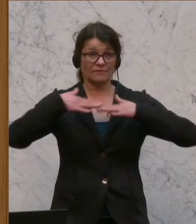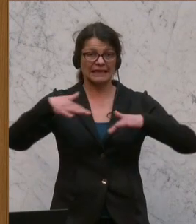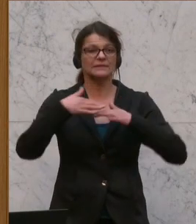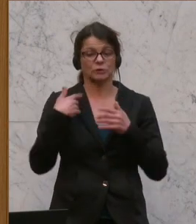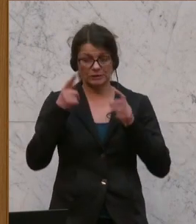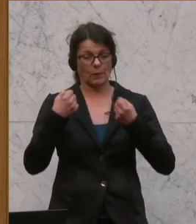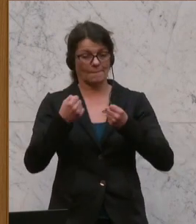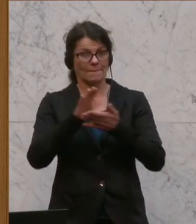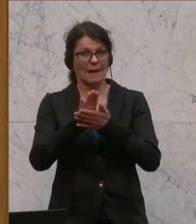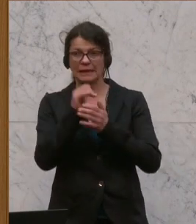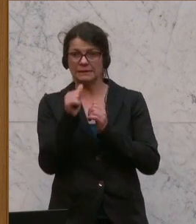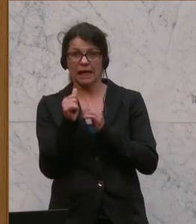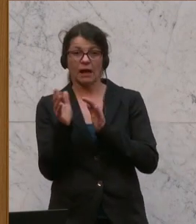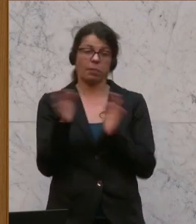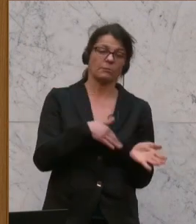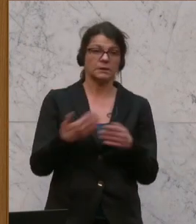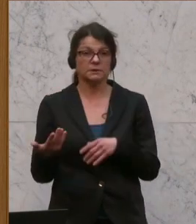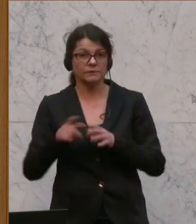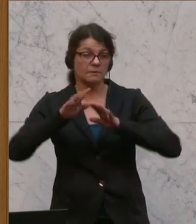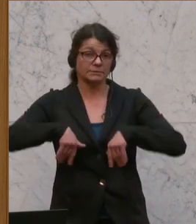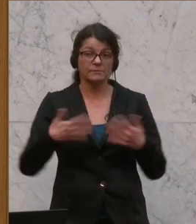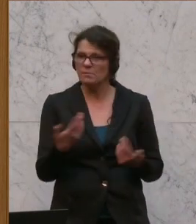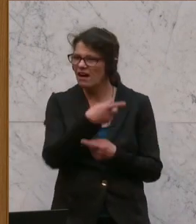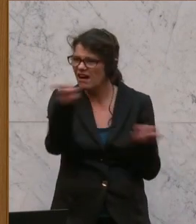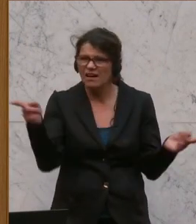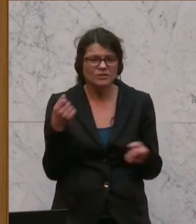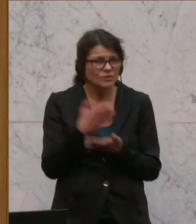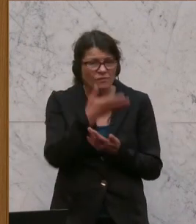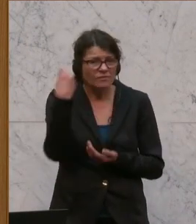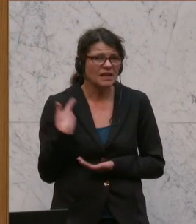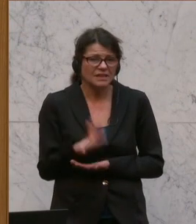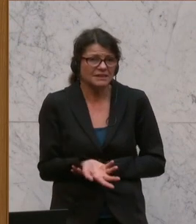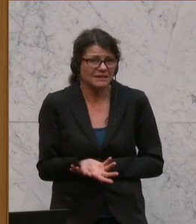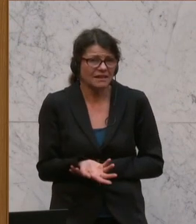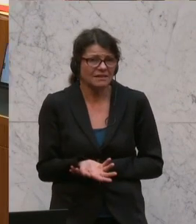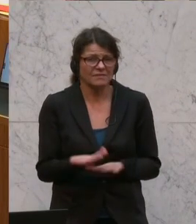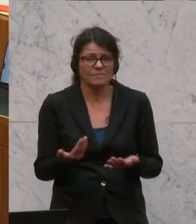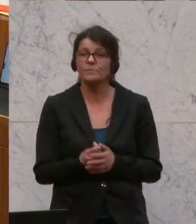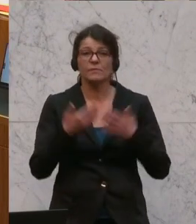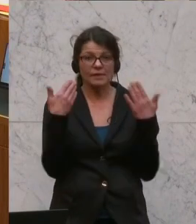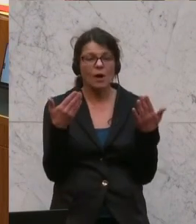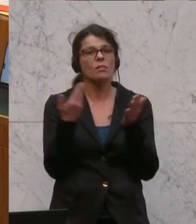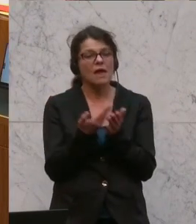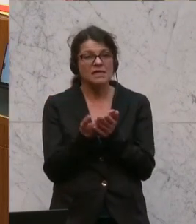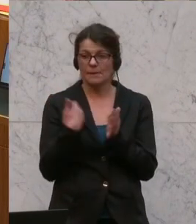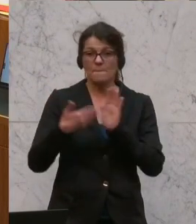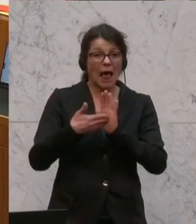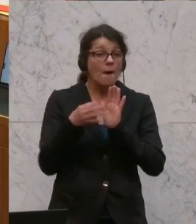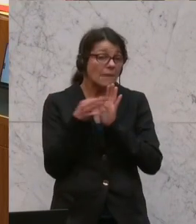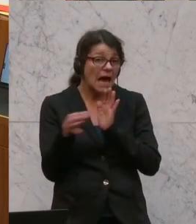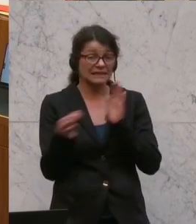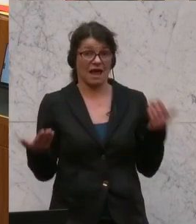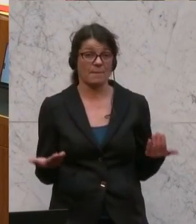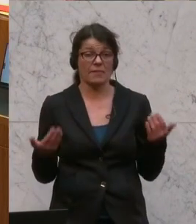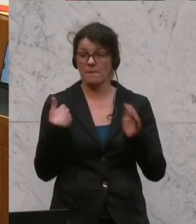Kippen zu bewahren. Das haben wir offensichtlich darin ganz viele in der Zwischenzeit vergessen. Und dafür wurden Maßnahmen gesetzt. Es